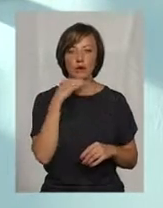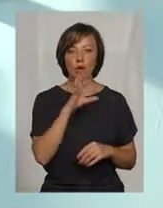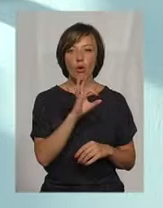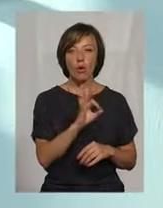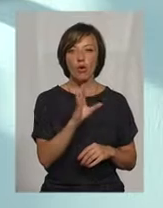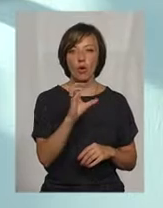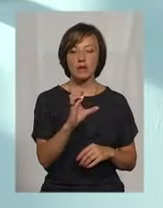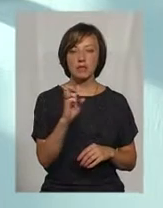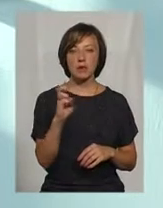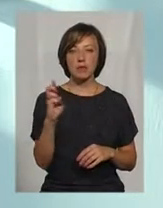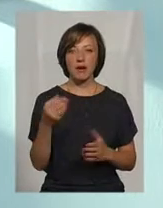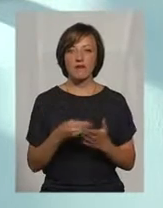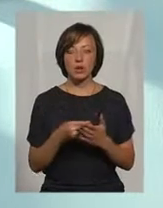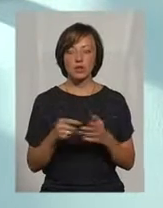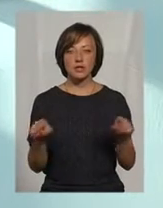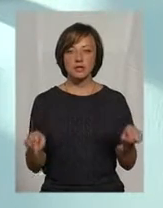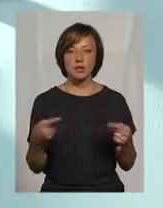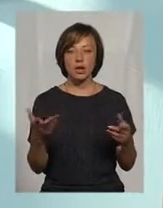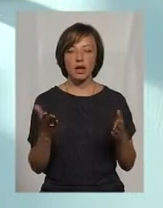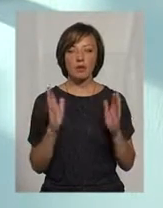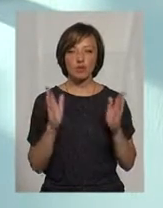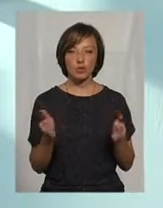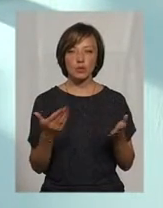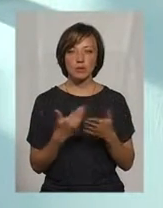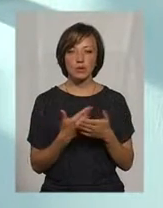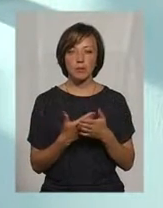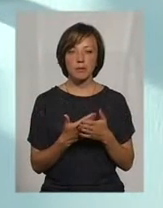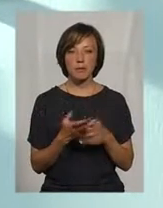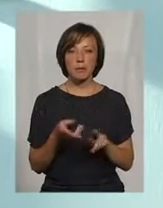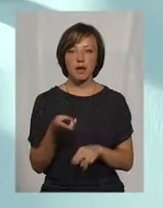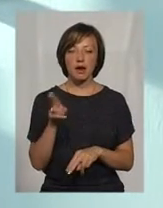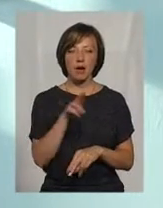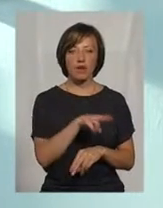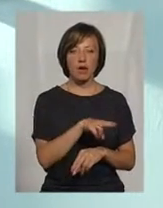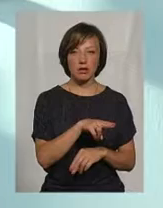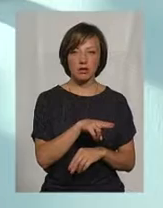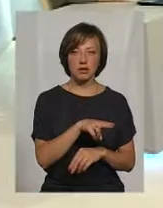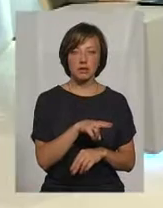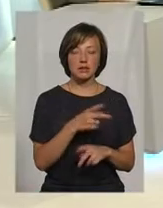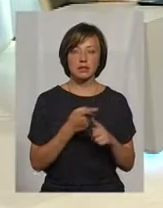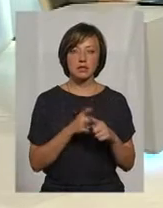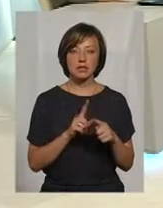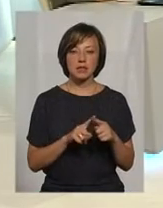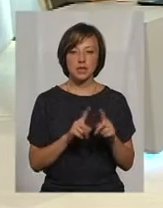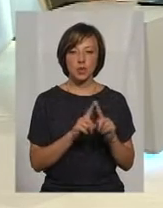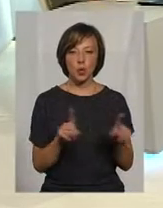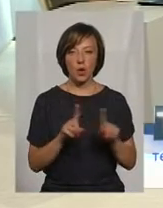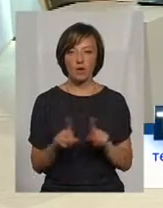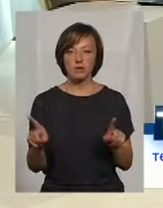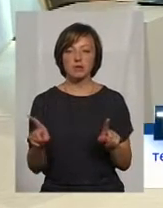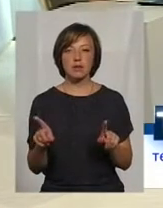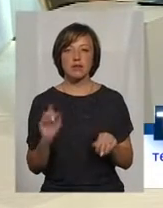фонди створюють, які будуть перекривати, скажімо так, всі нюанси. Тобто,